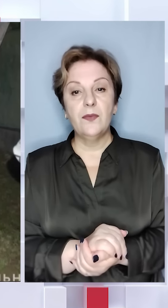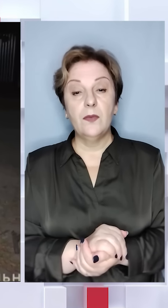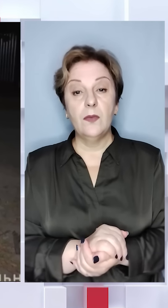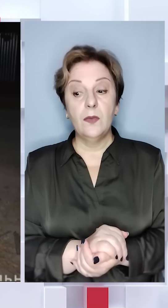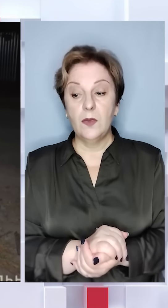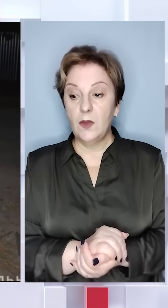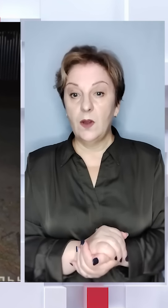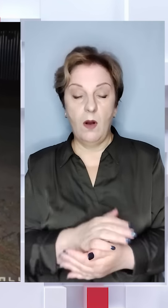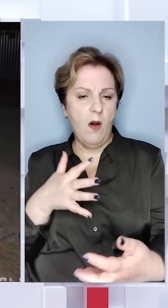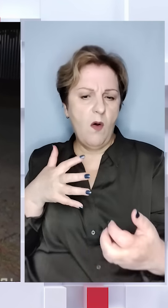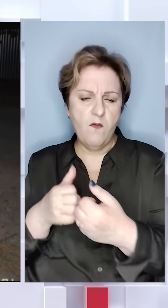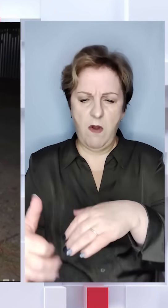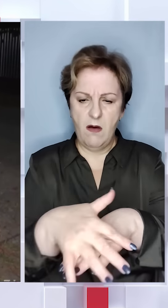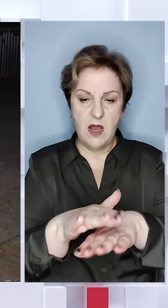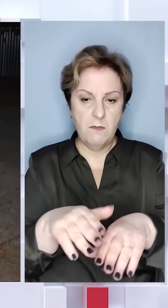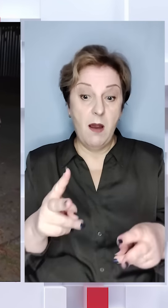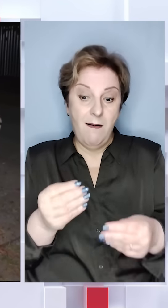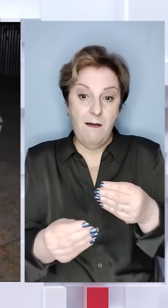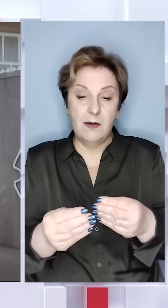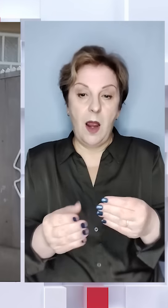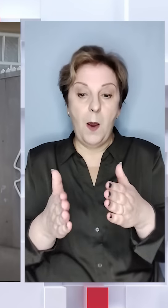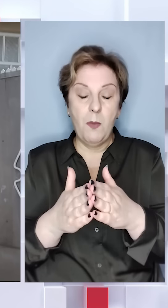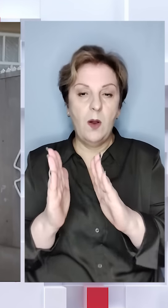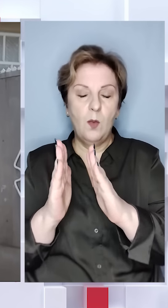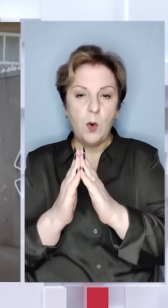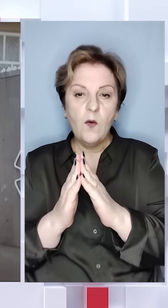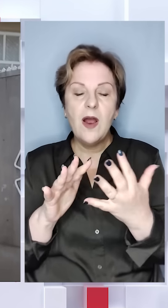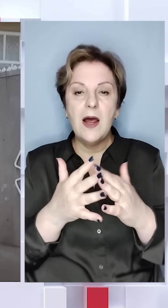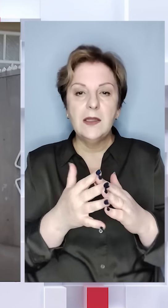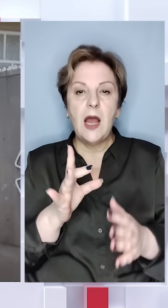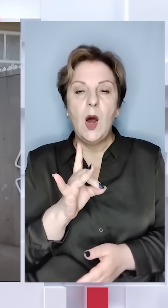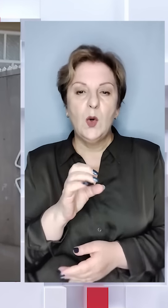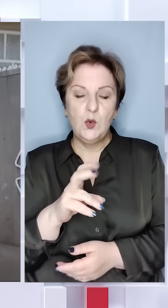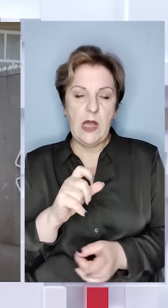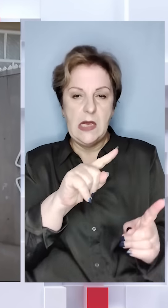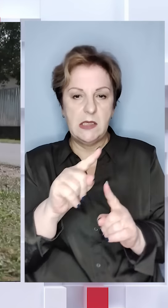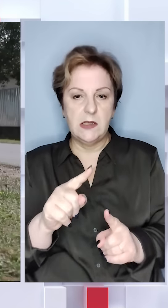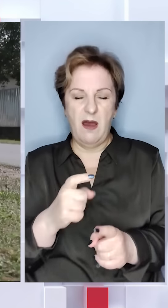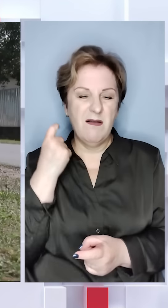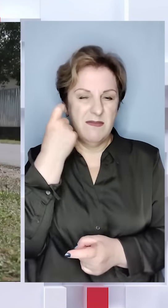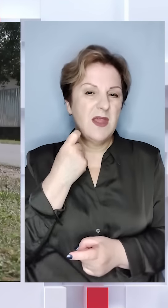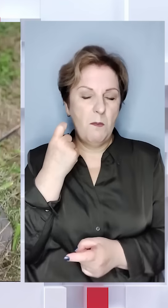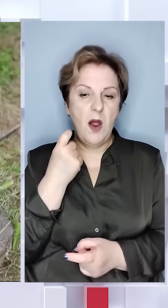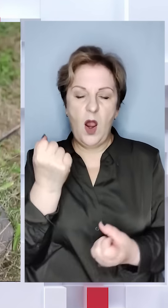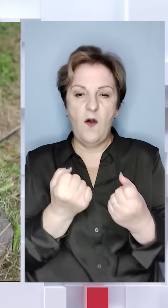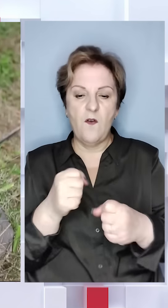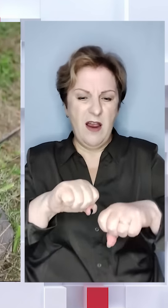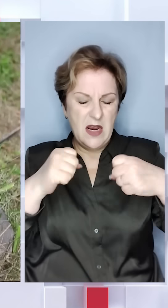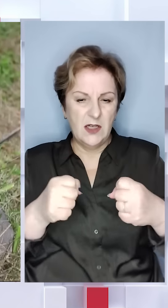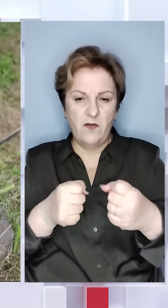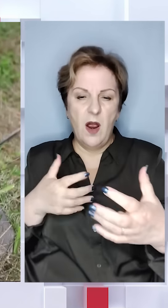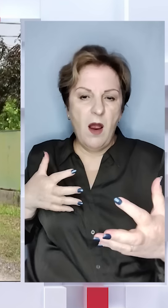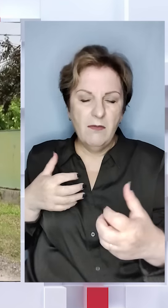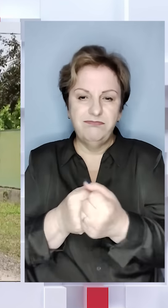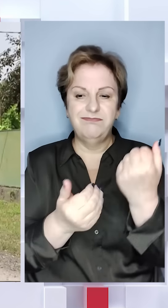Увігнався у натовп дітей, які гралися біля будинку. У селі Руська на Закарпатті нетверезий водій на швидкості зніс дерево,